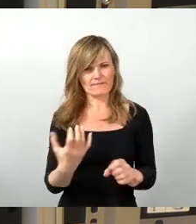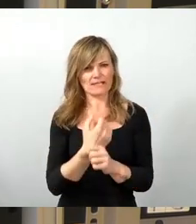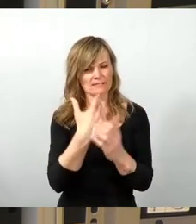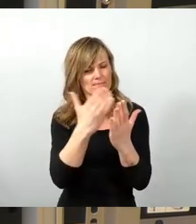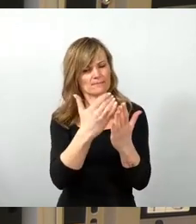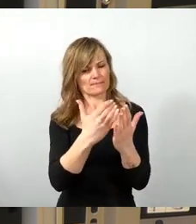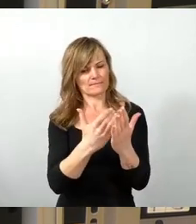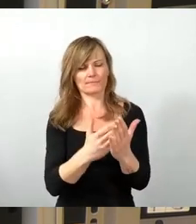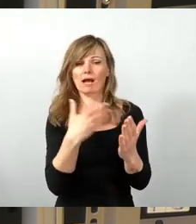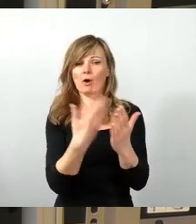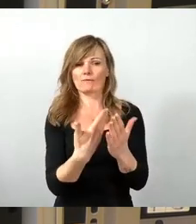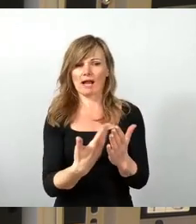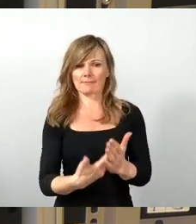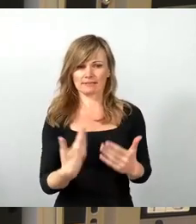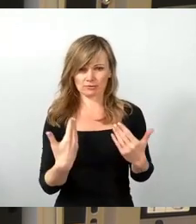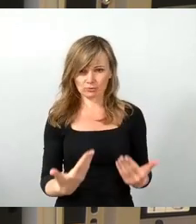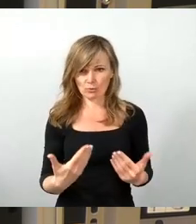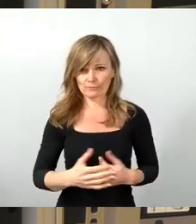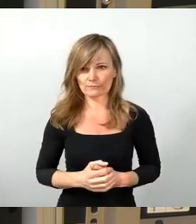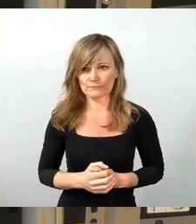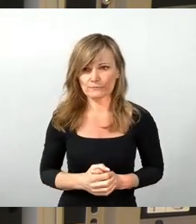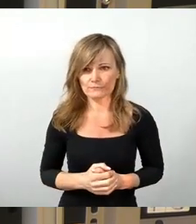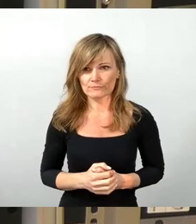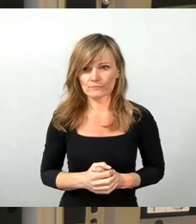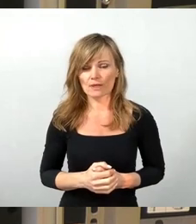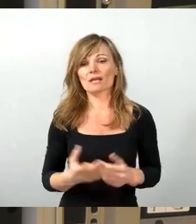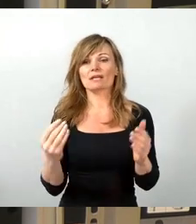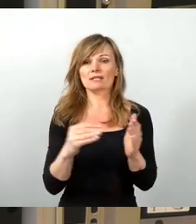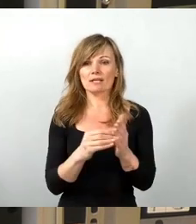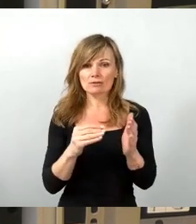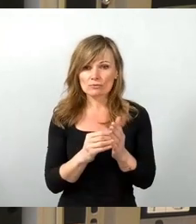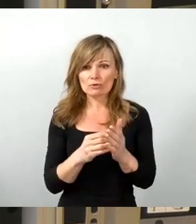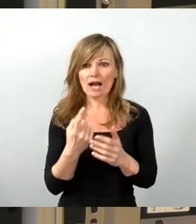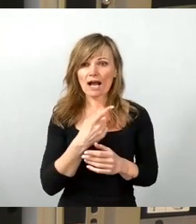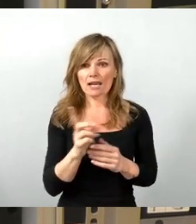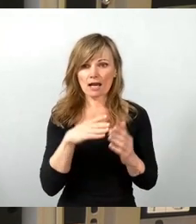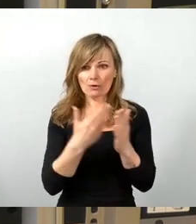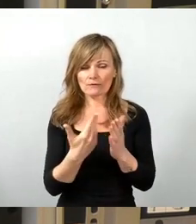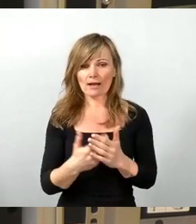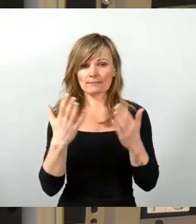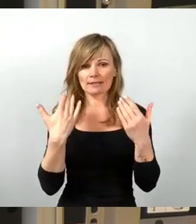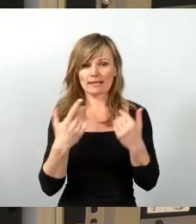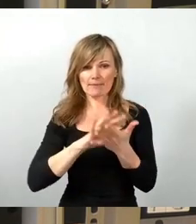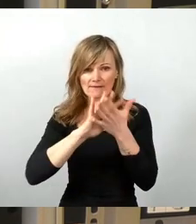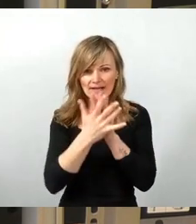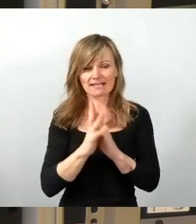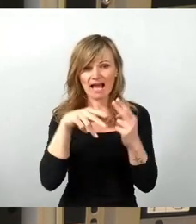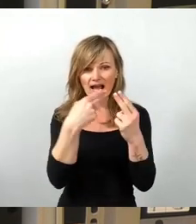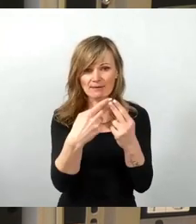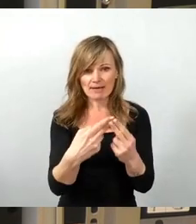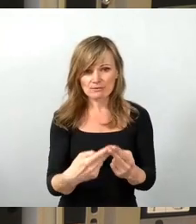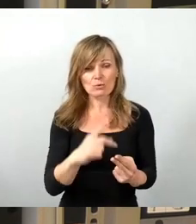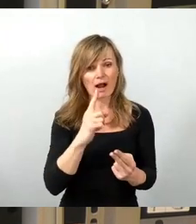Und dass dazu alle Aufgaben der Klimawandelanpassung dazugehören, ist wohl klar. Mit dem